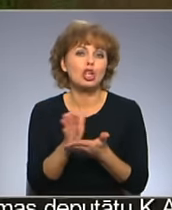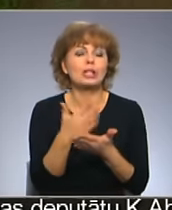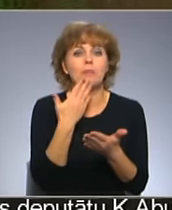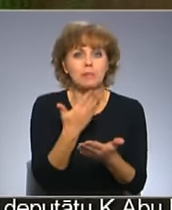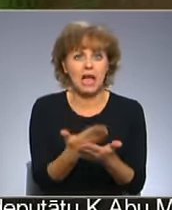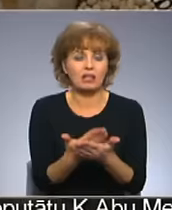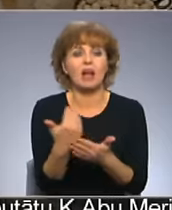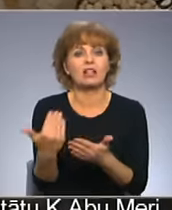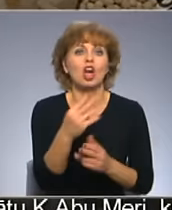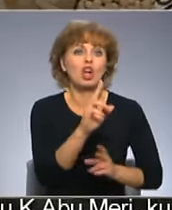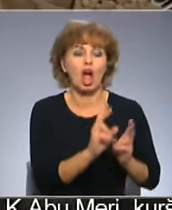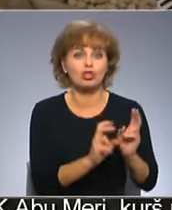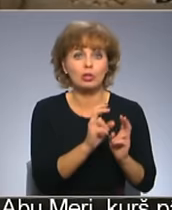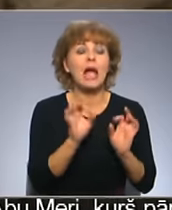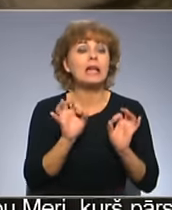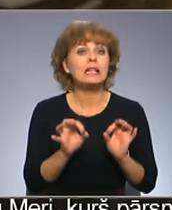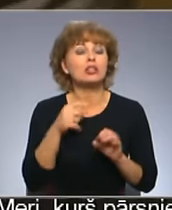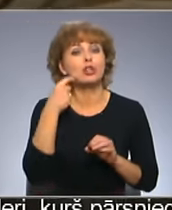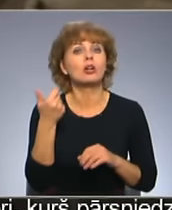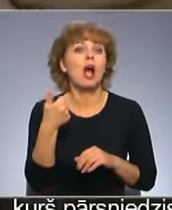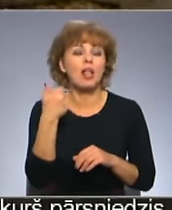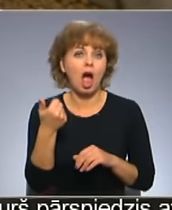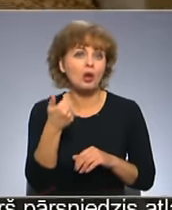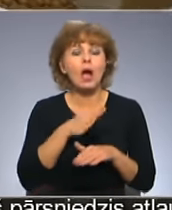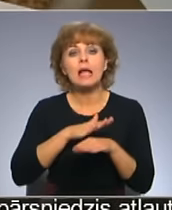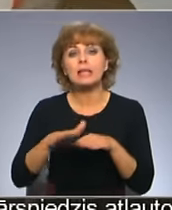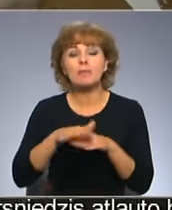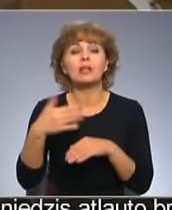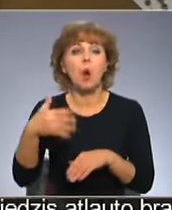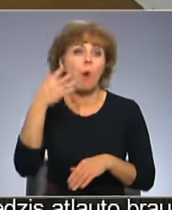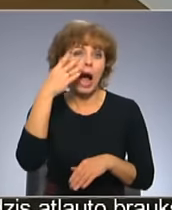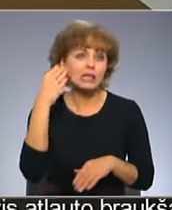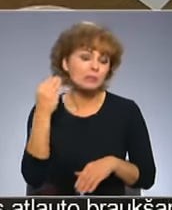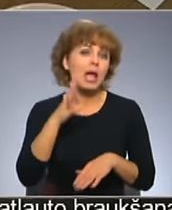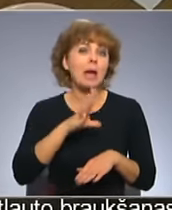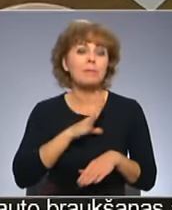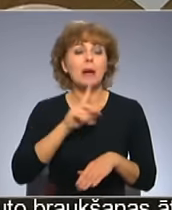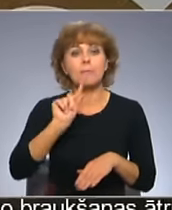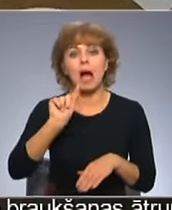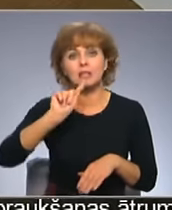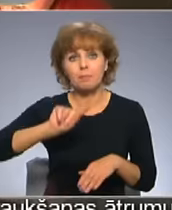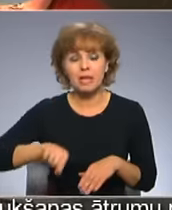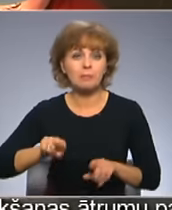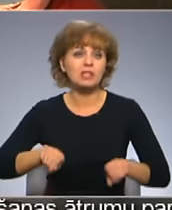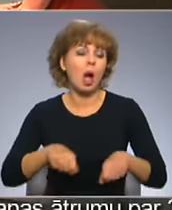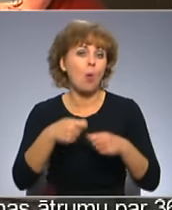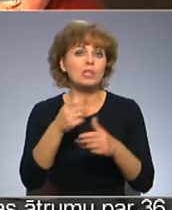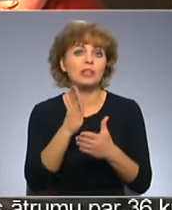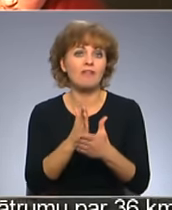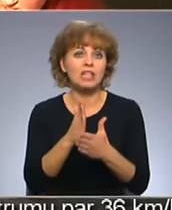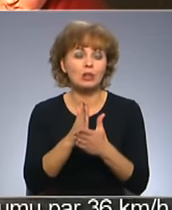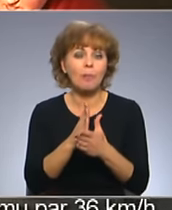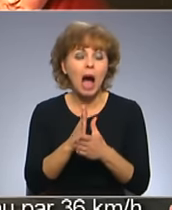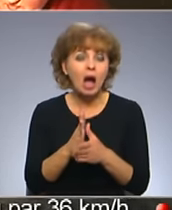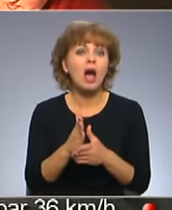piedāvājam ražotājiem. Tiesa ilgu laiku zīriņi bijuši nepelnīta aizmirsta. Pēc tiem bijis masas pieprasījums audzētāja vidū un selekcijas